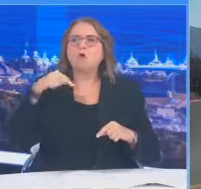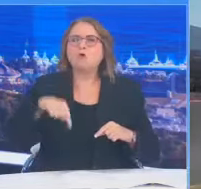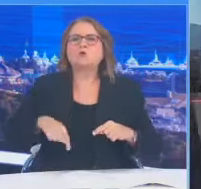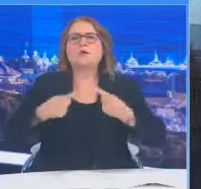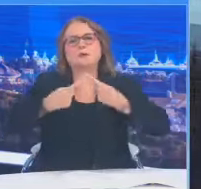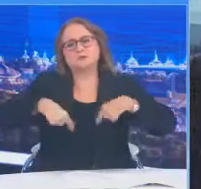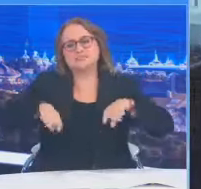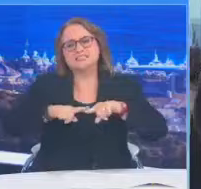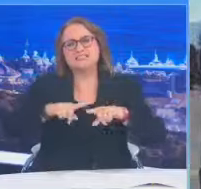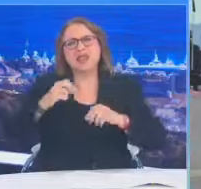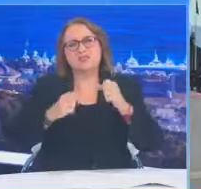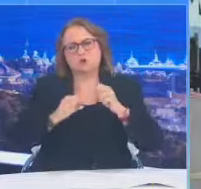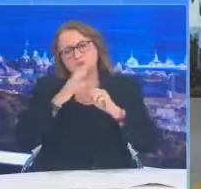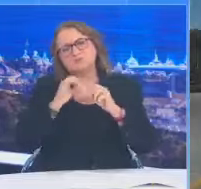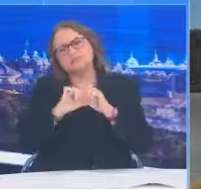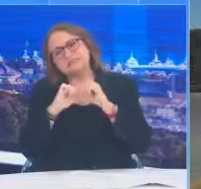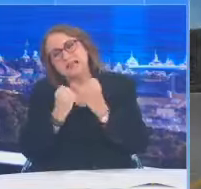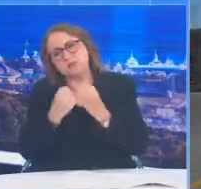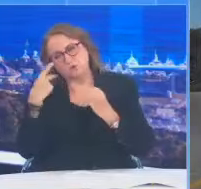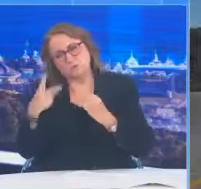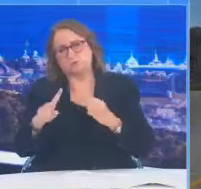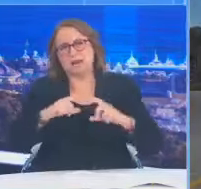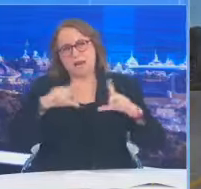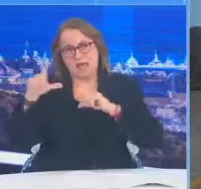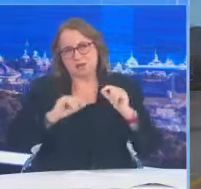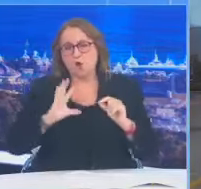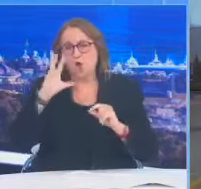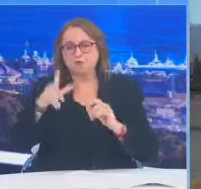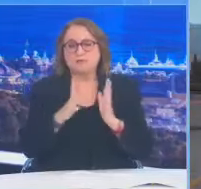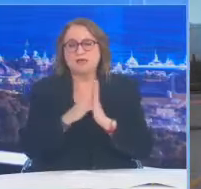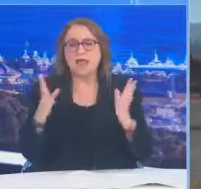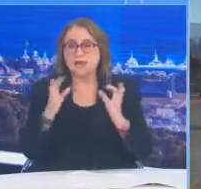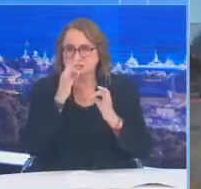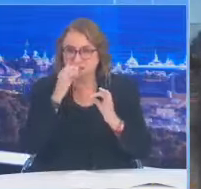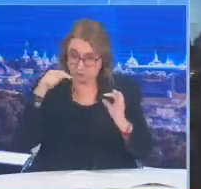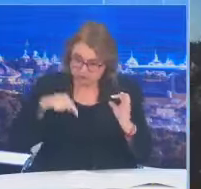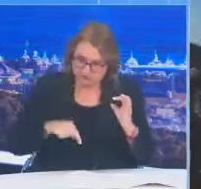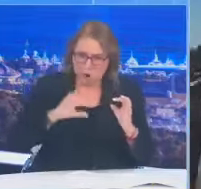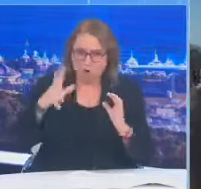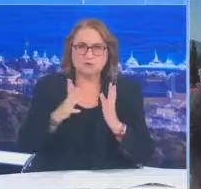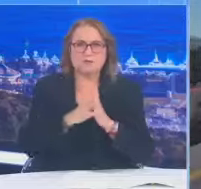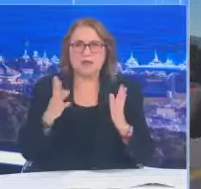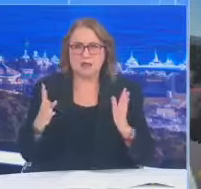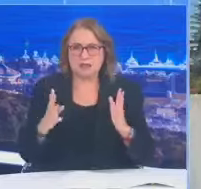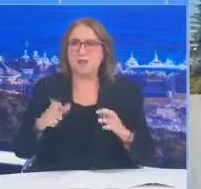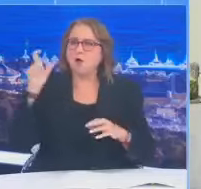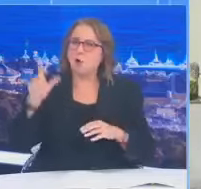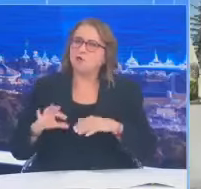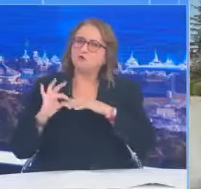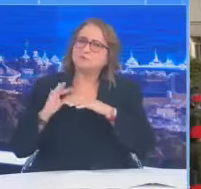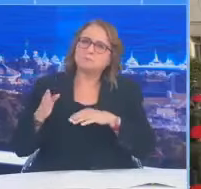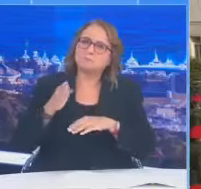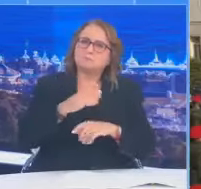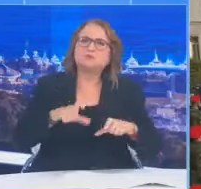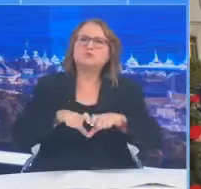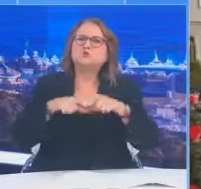μέχρι τις 19 Σεπτεμβρίου. Μετά τη συνάντηση του χθες με τον Υπουργό Εθνικής Άμυνας και τον Αρχηγό ΓΕΘΑ, το πρωί ξεναγήθηκε σε νατοϊκά σχολεία για τα